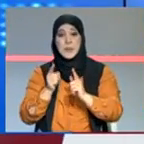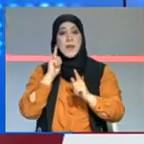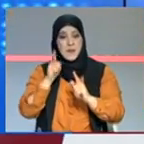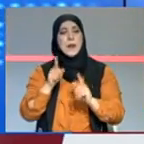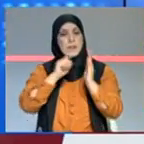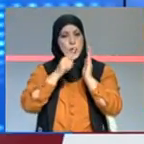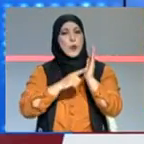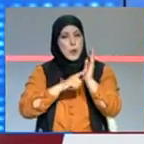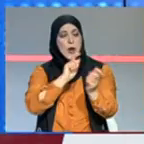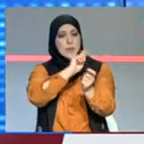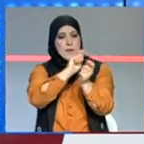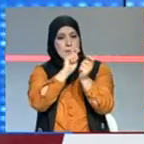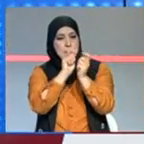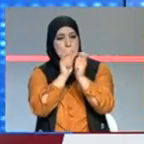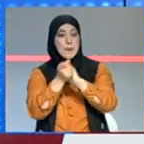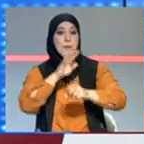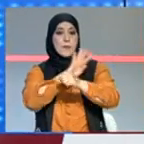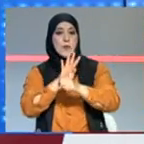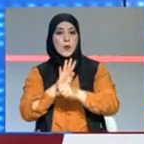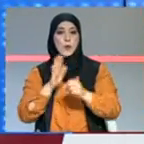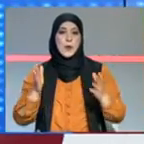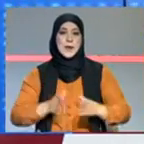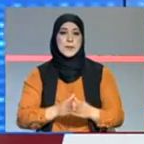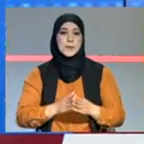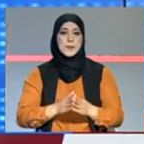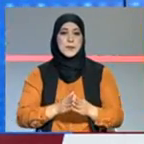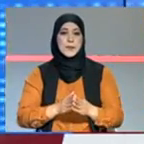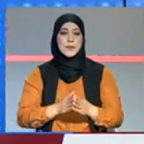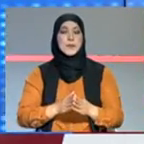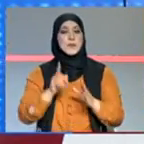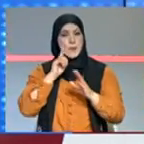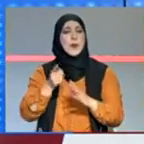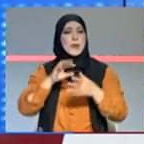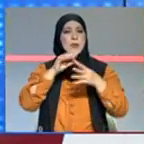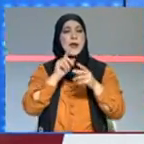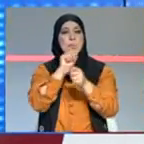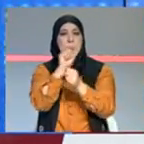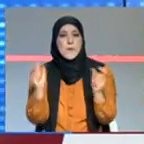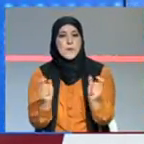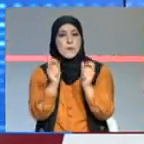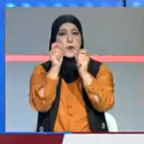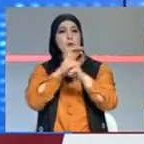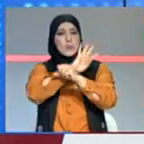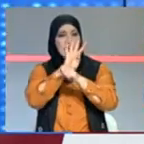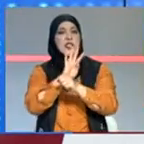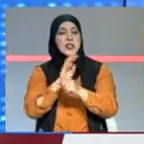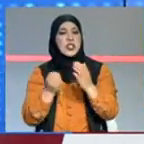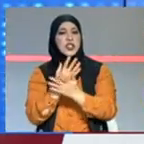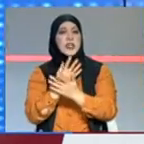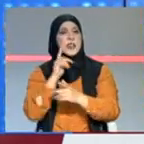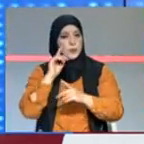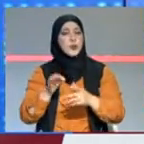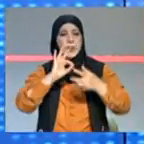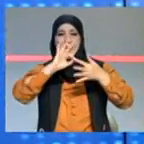التغييرات في بعض أجزاء من الجنوم ينجميه لشكل سلالة وقتها نحكيه على